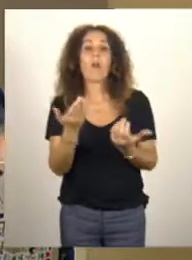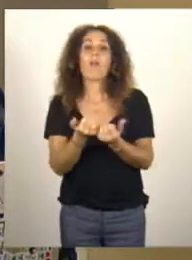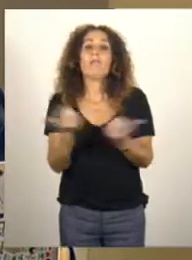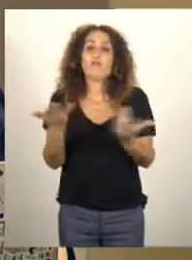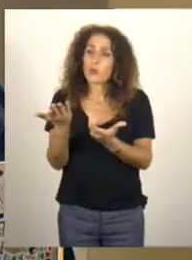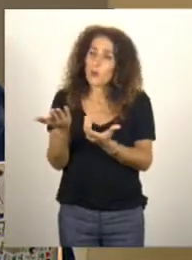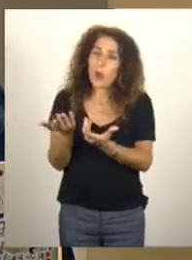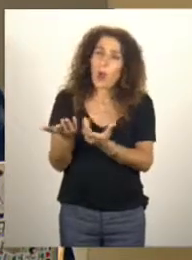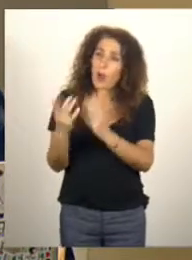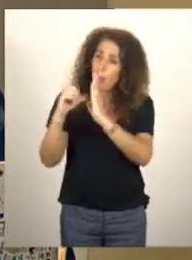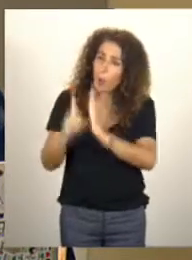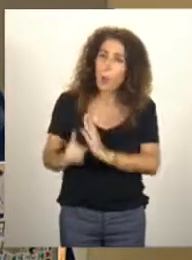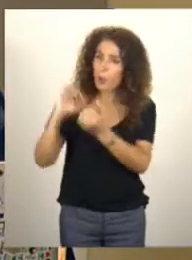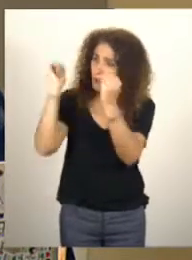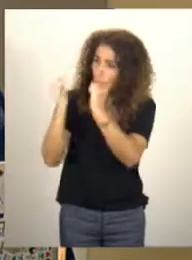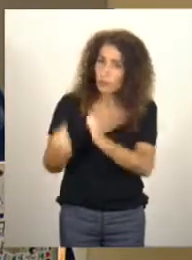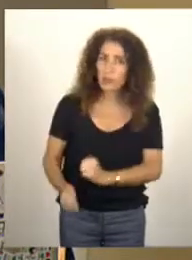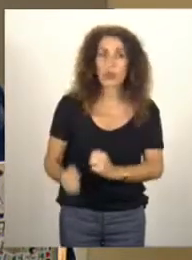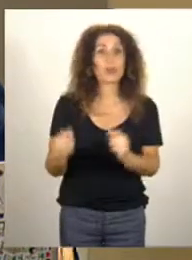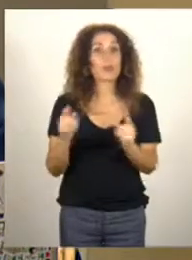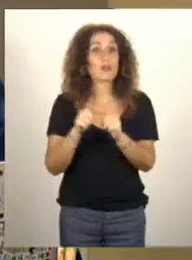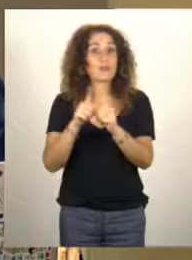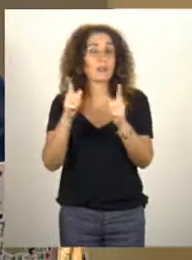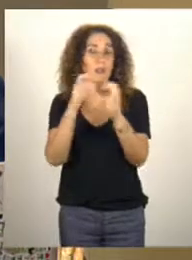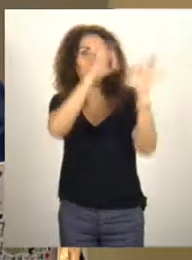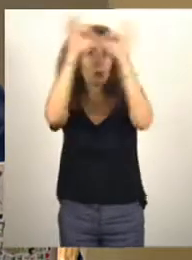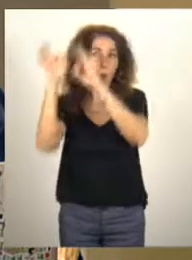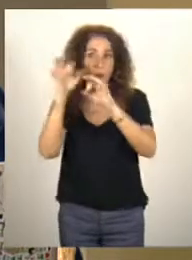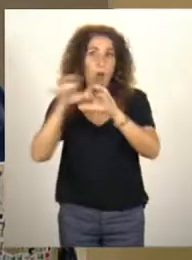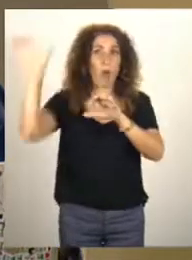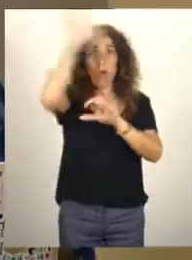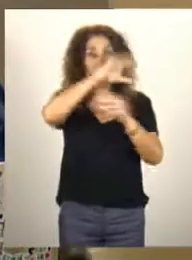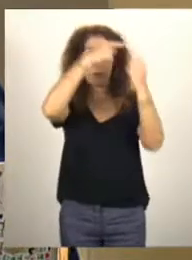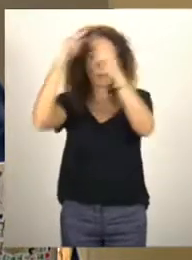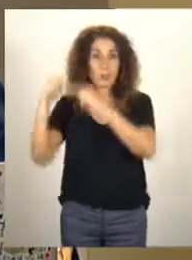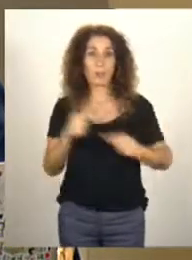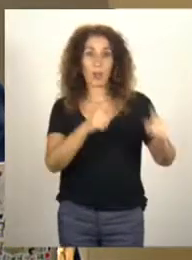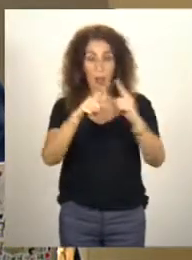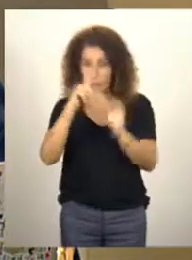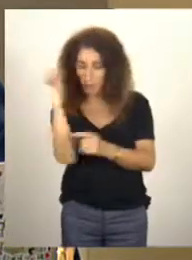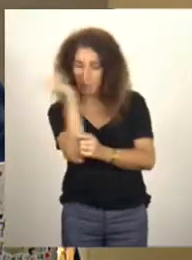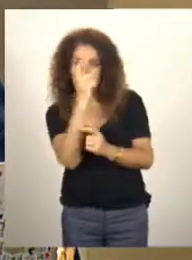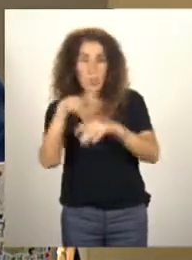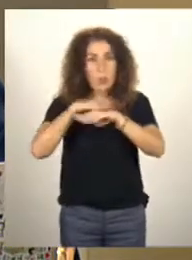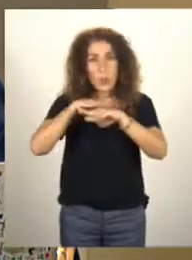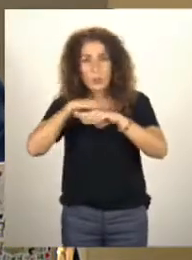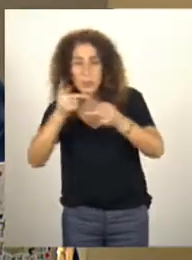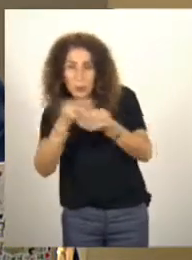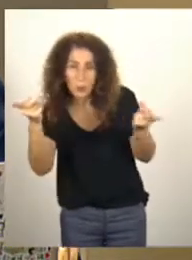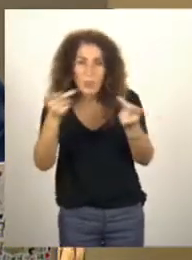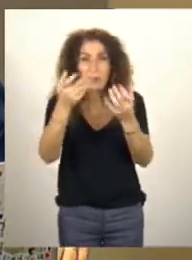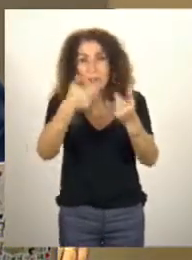nomenclature ou à un manque de granularité territoriale qui rend très difficile le suivi des politiques publiques dans la durée.